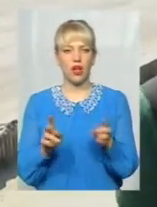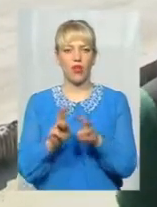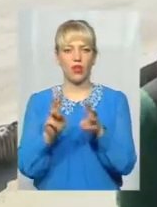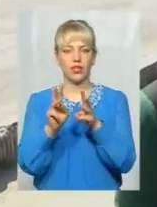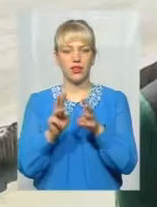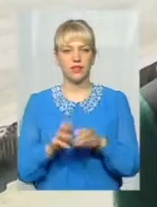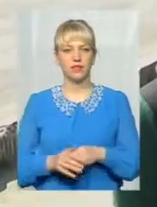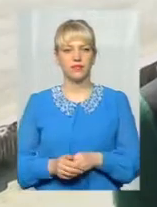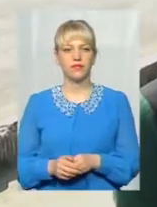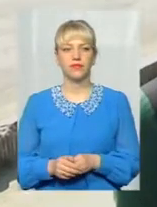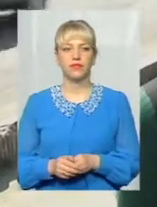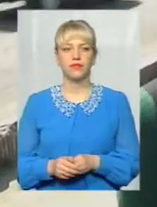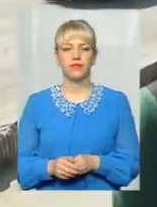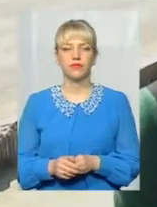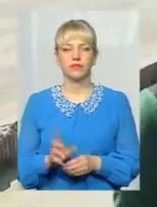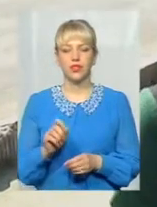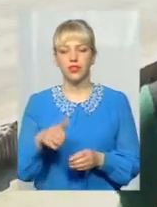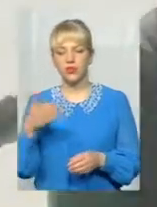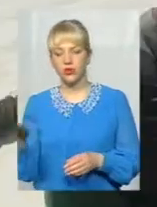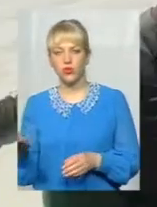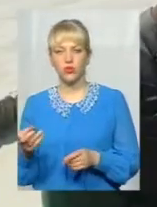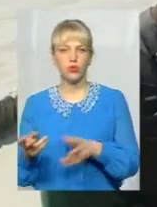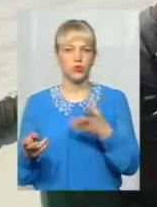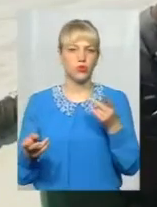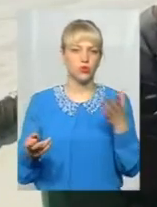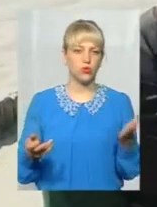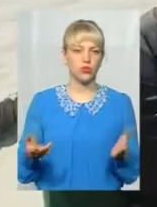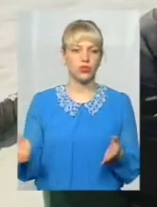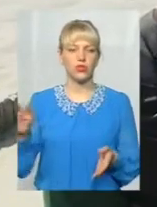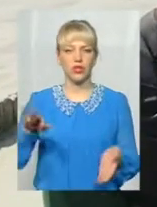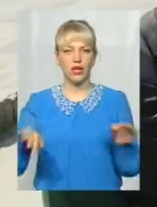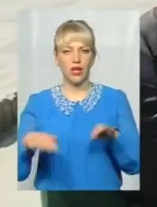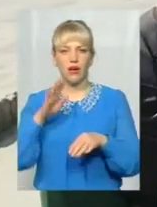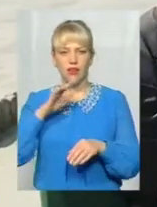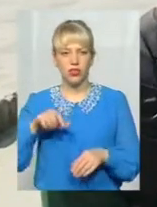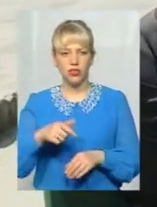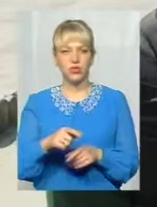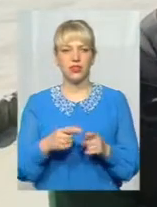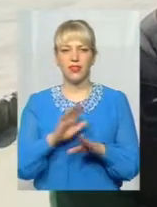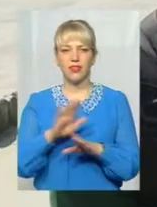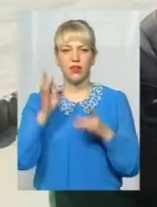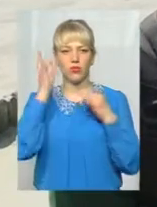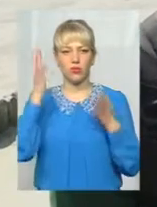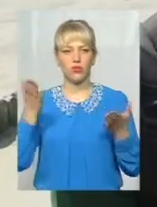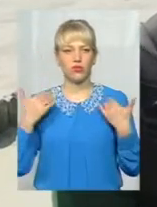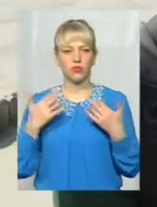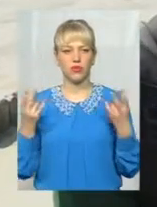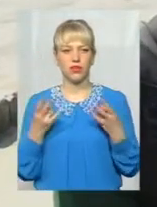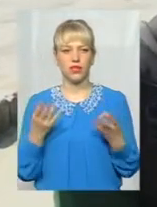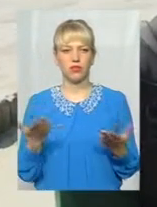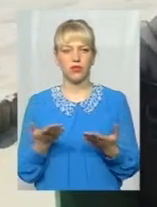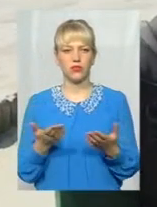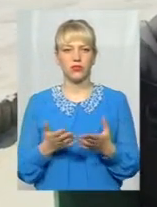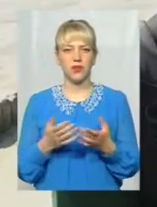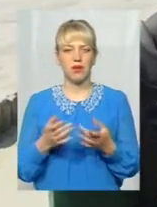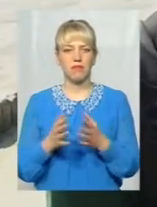Причому що з одної сторони річки, що з іншої. Не культурно відпочивають. Потрібно якось більш